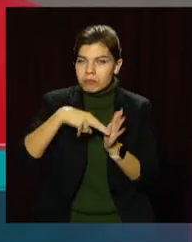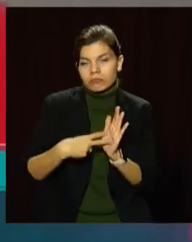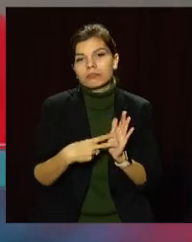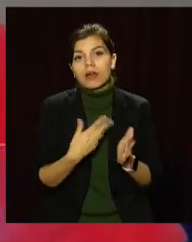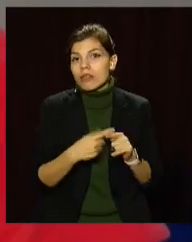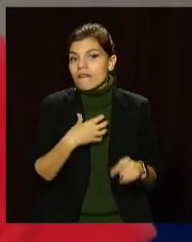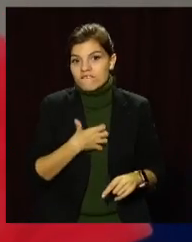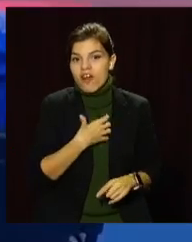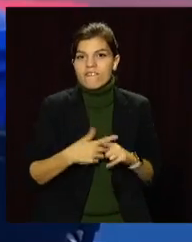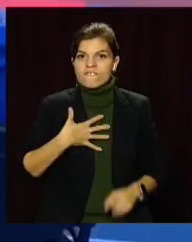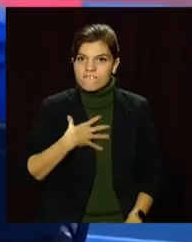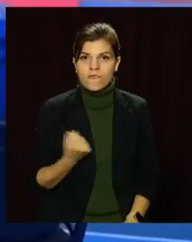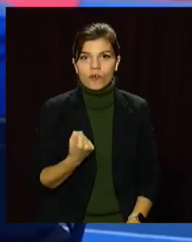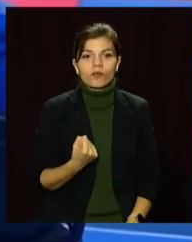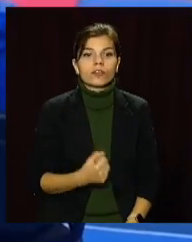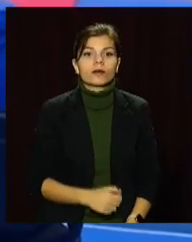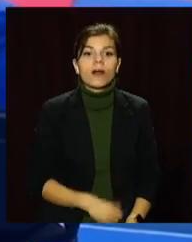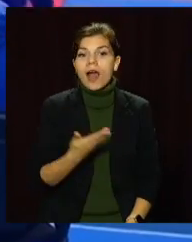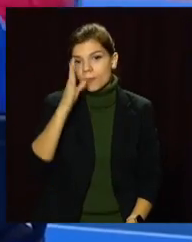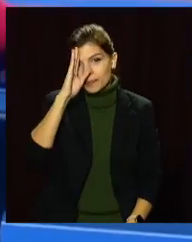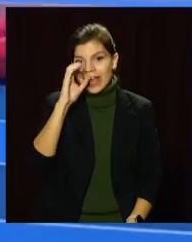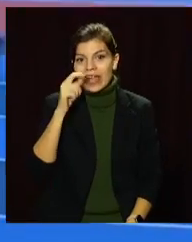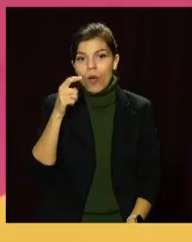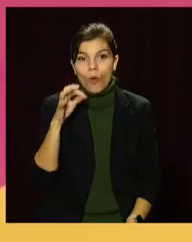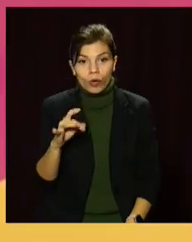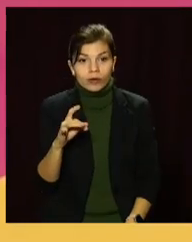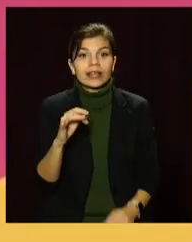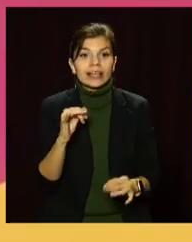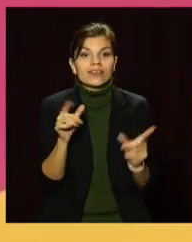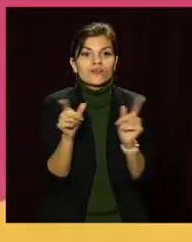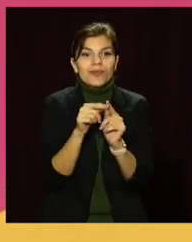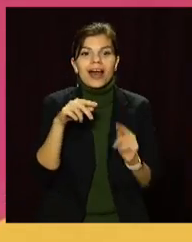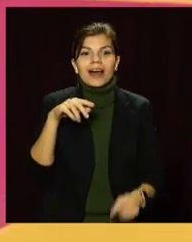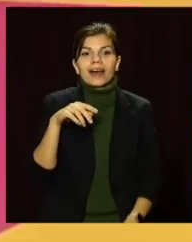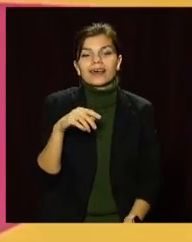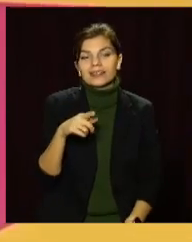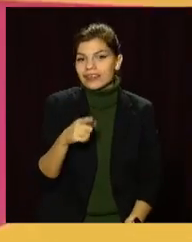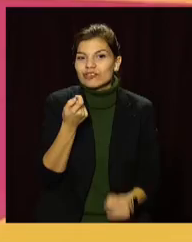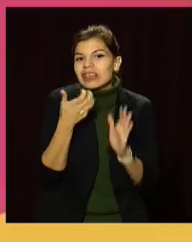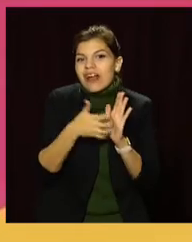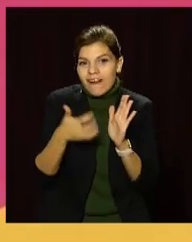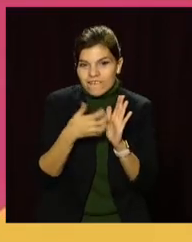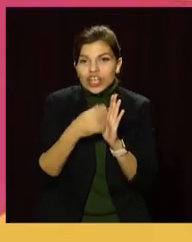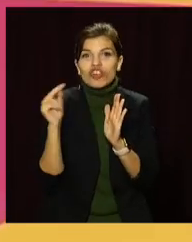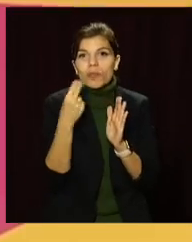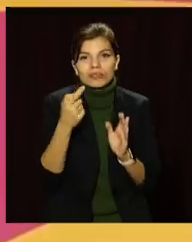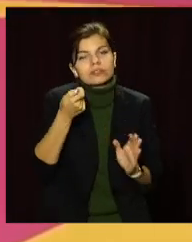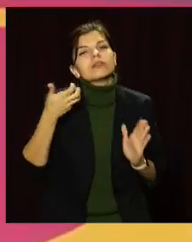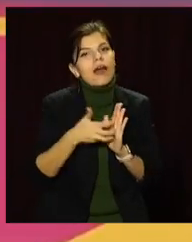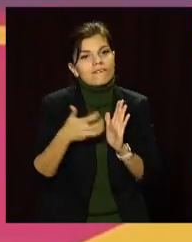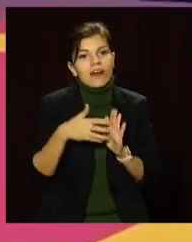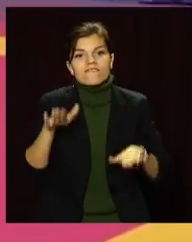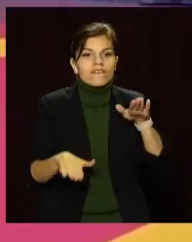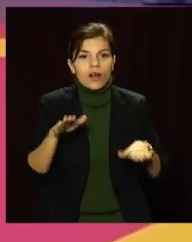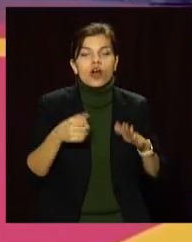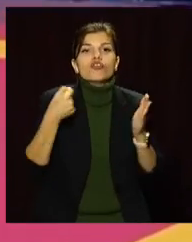А ось його ровеснику і одноклубнику Дмитрові Лебіддю трохи не вистачило до чемпіонства. У ваговій